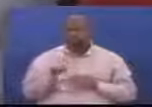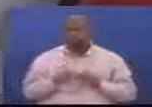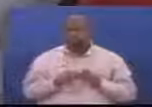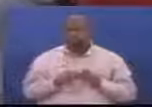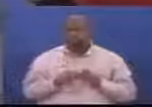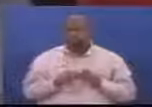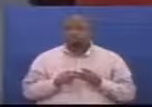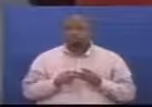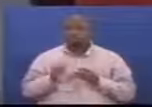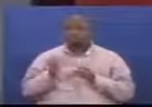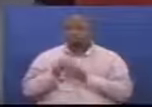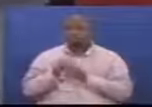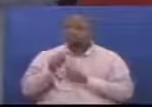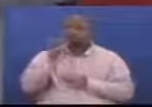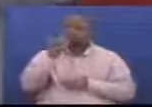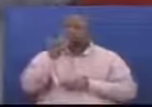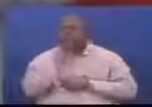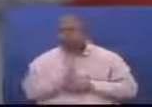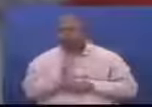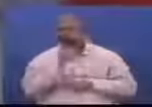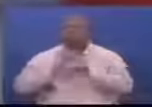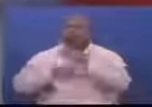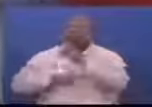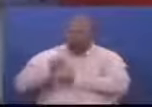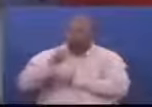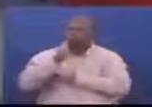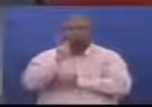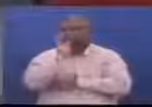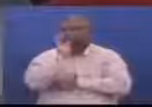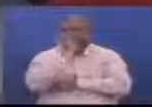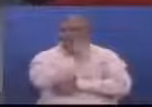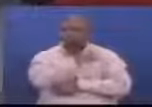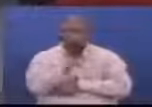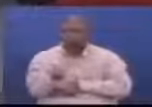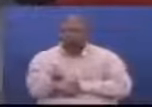muhimu la kiongozi Ne kusikiliza watu waki